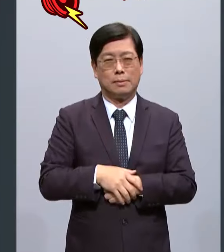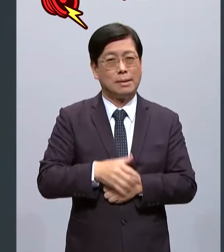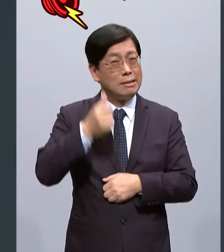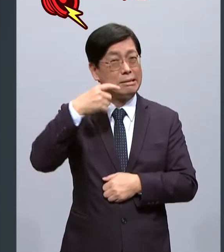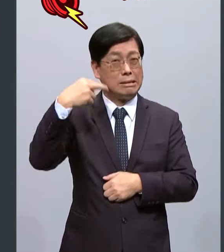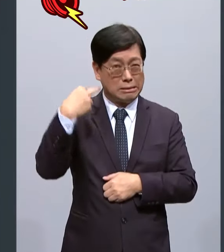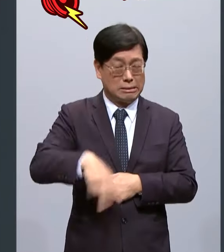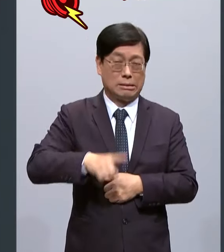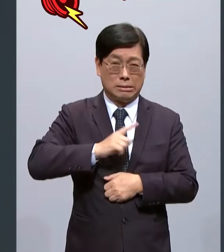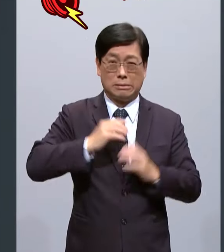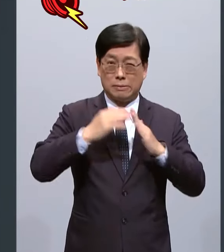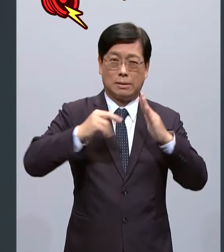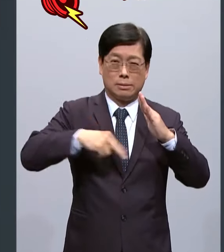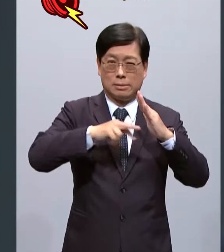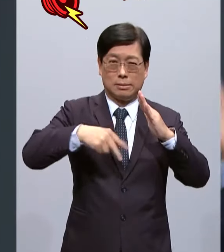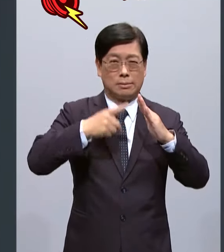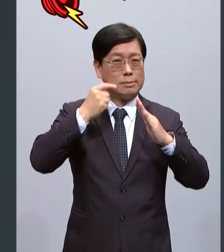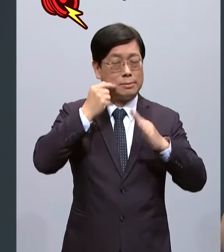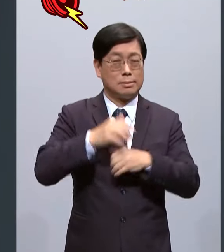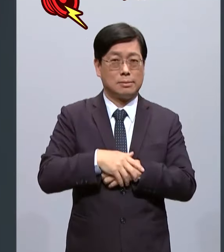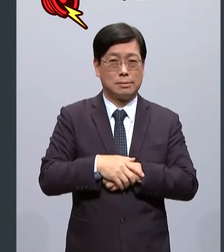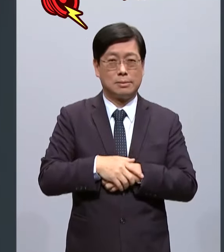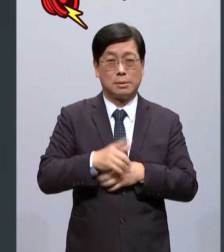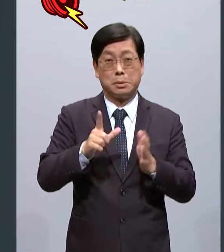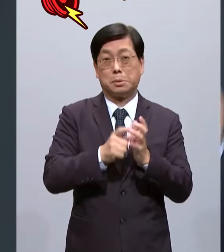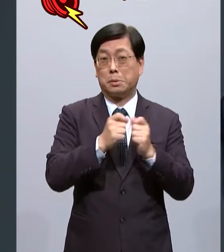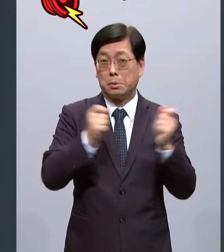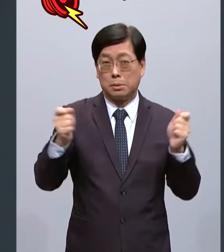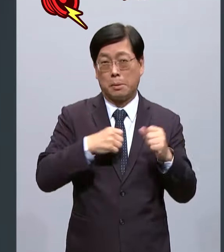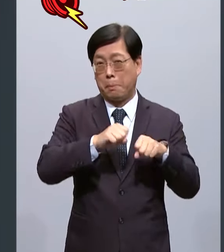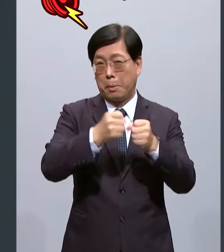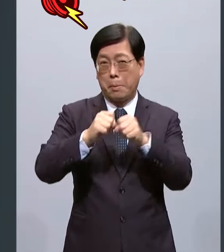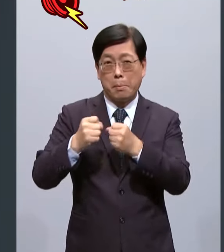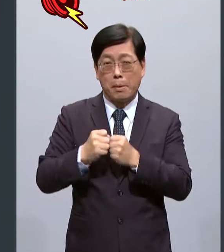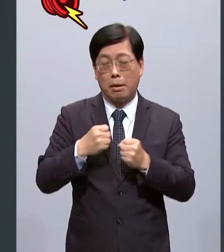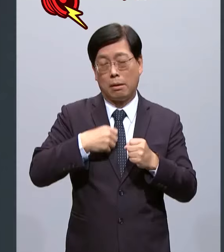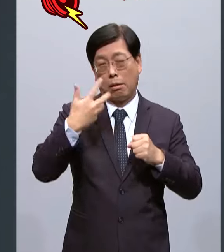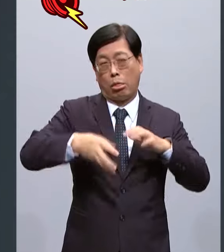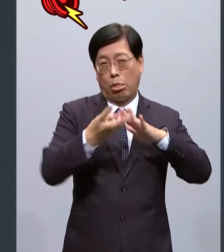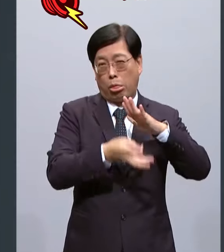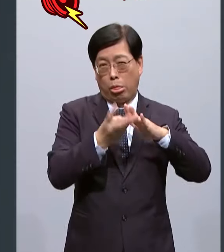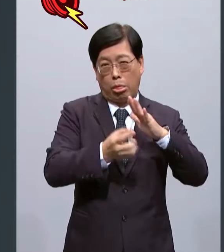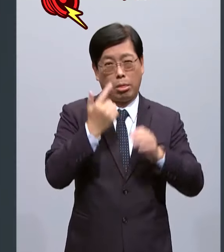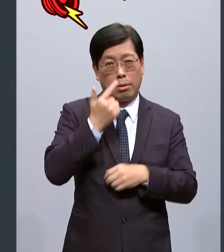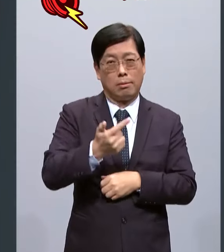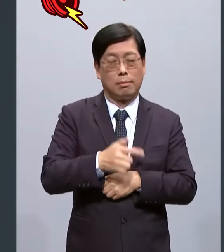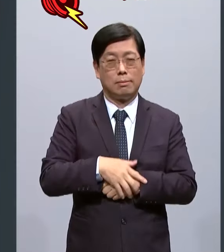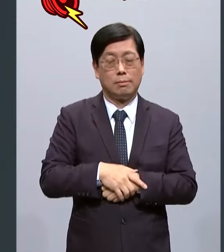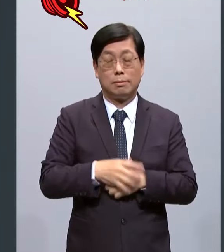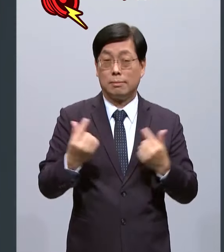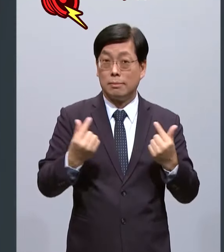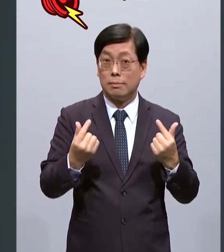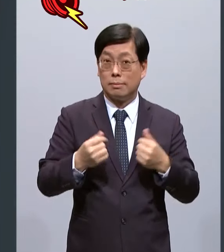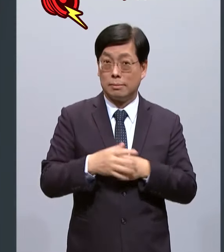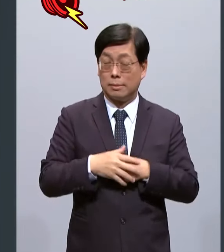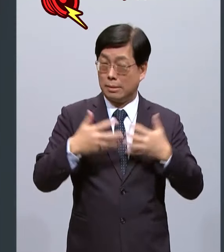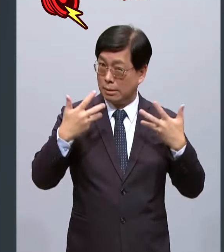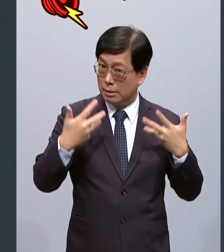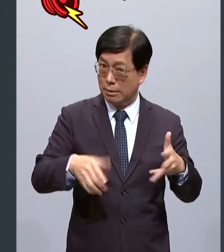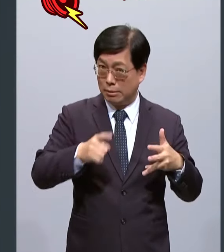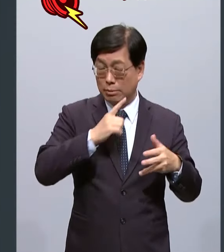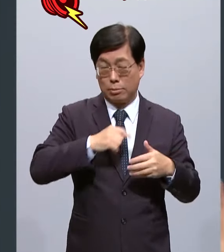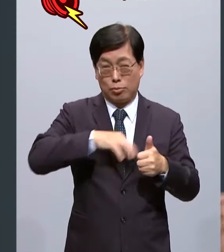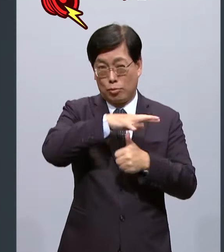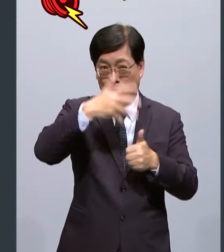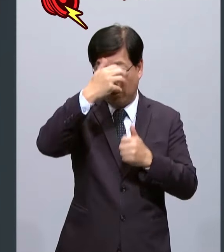本没有能力再修复房子年久失修房子漏水非常严重有许许多多的